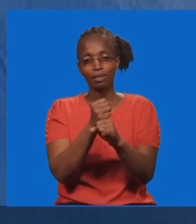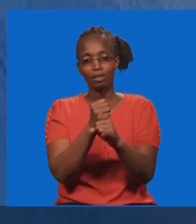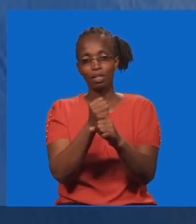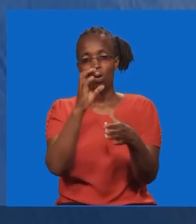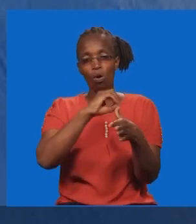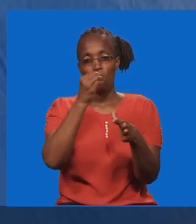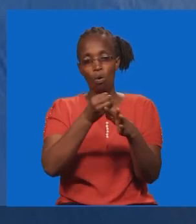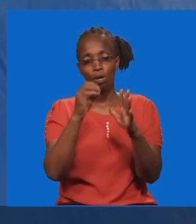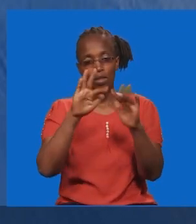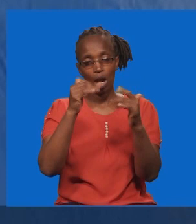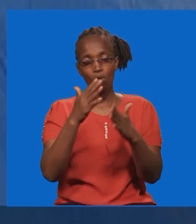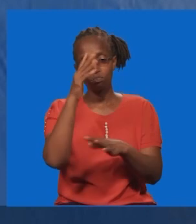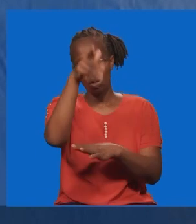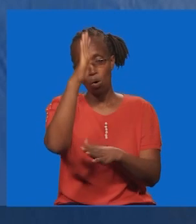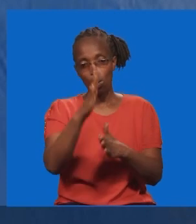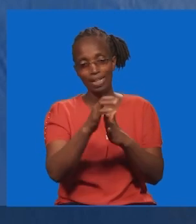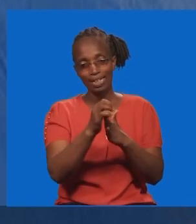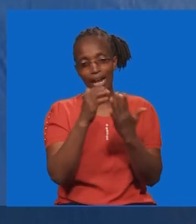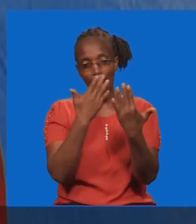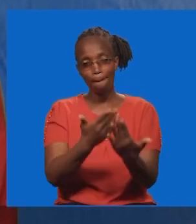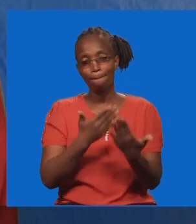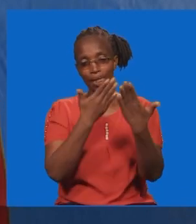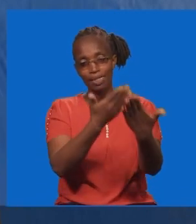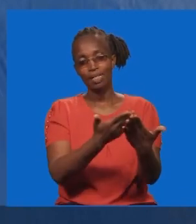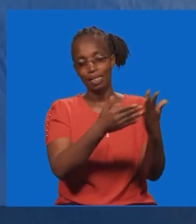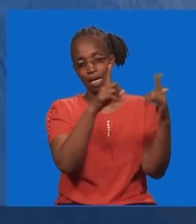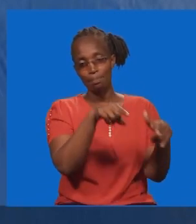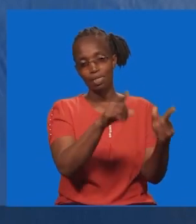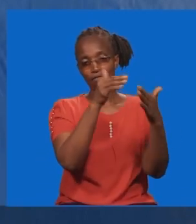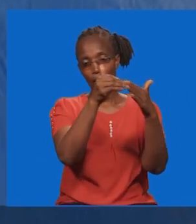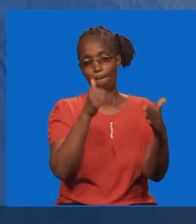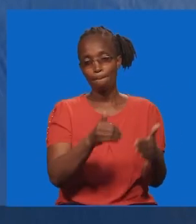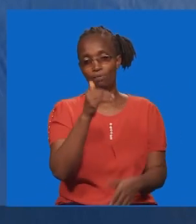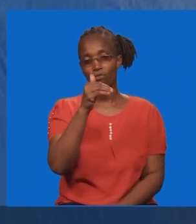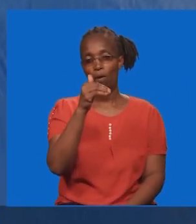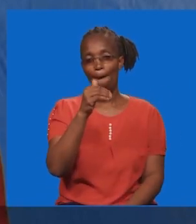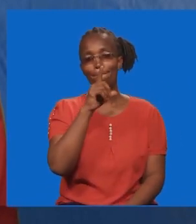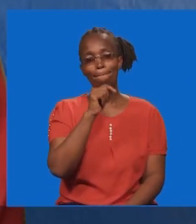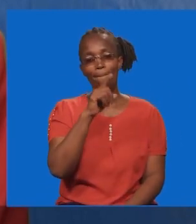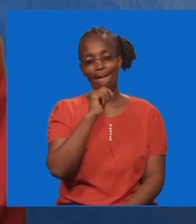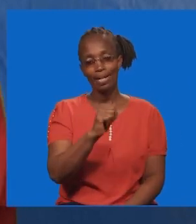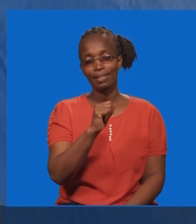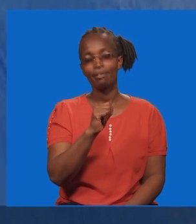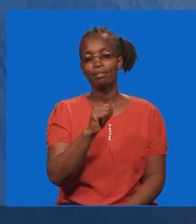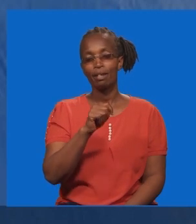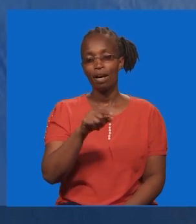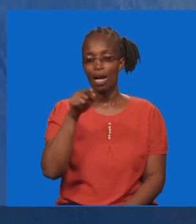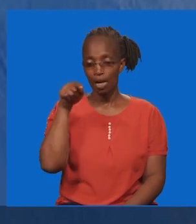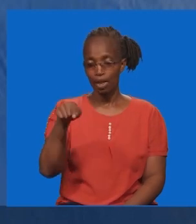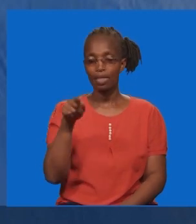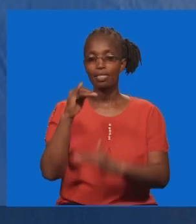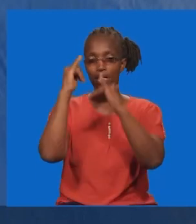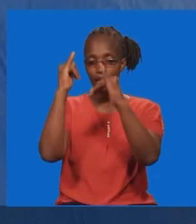lekeza mwanandamu katika mambo yake ya haya maisha. Mwaka huu mpia,